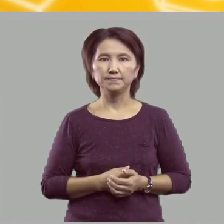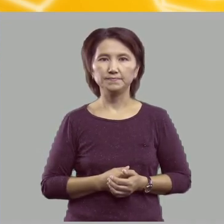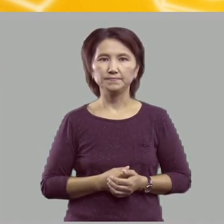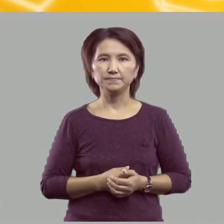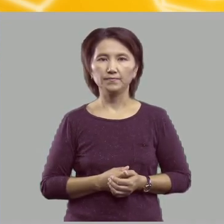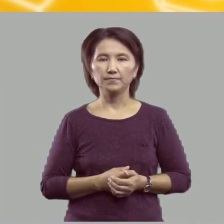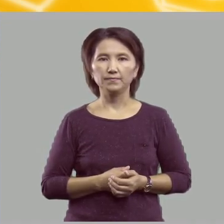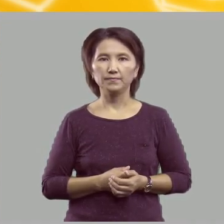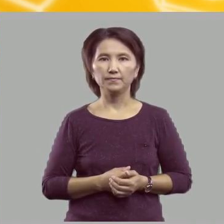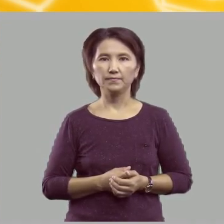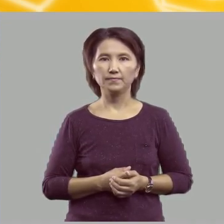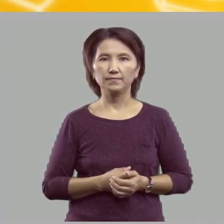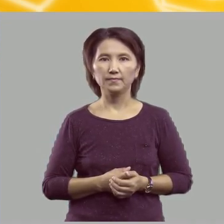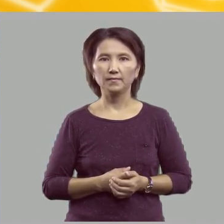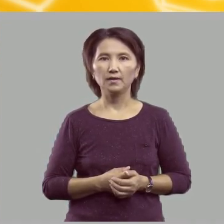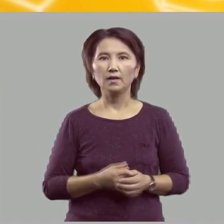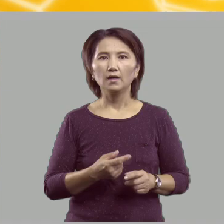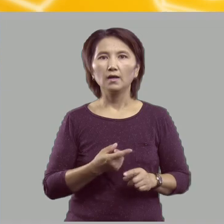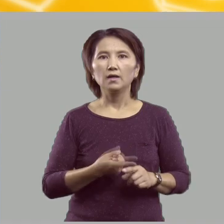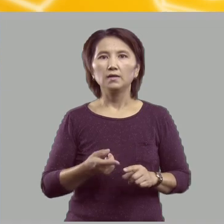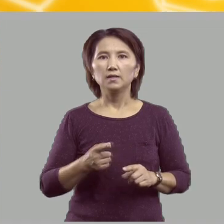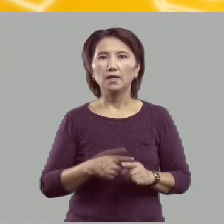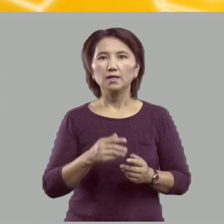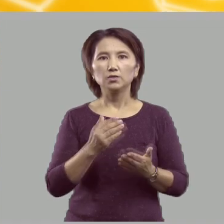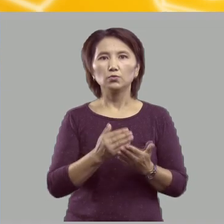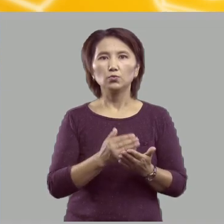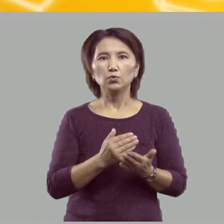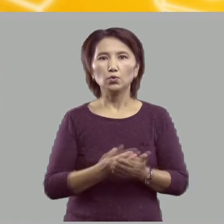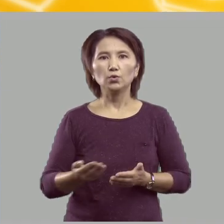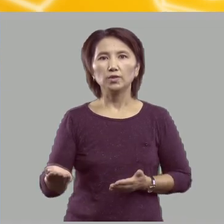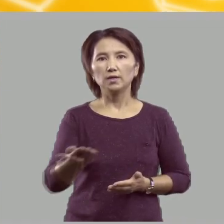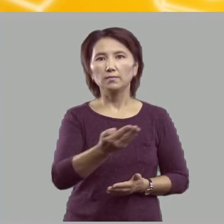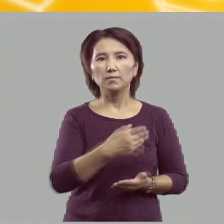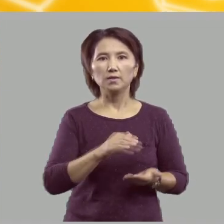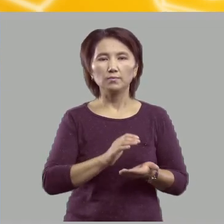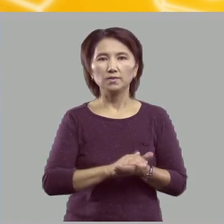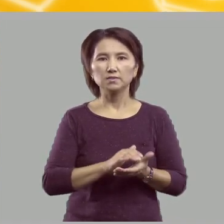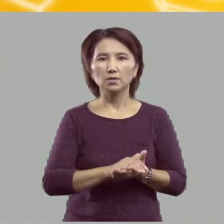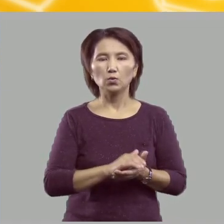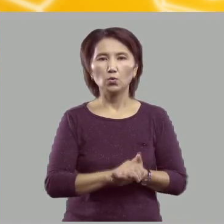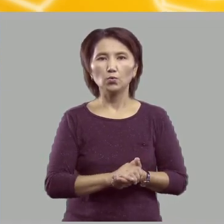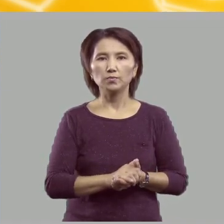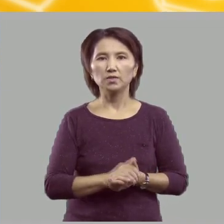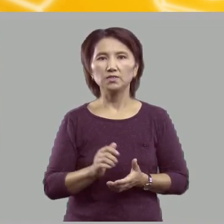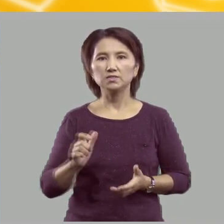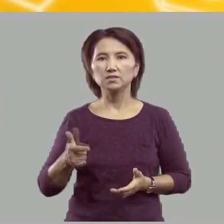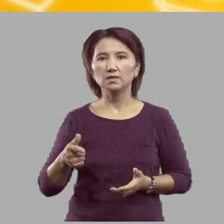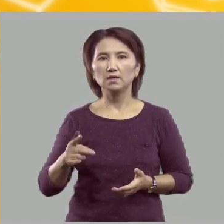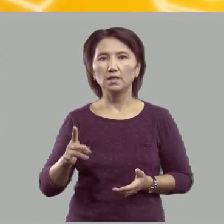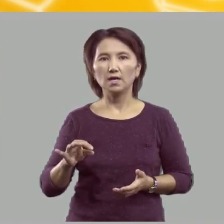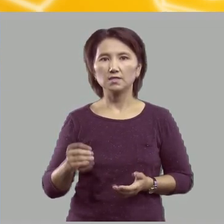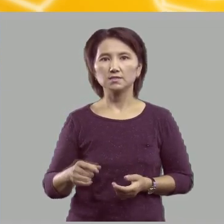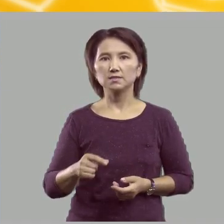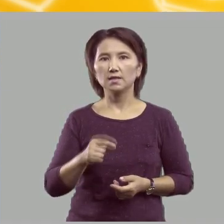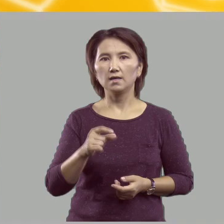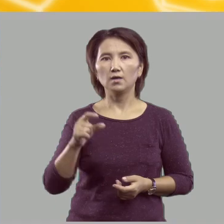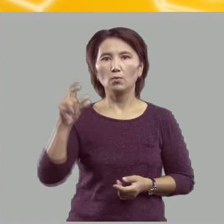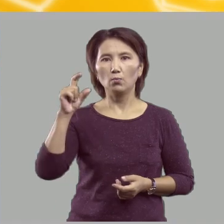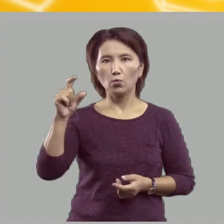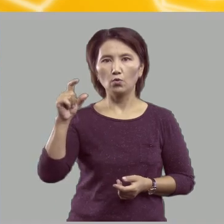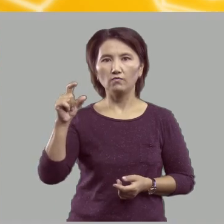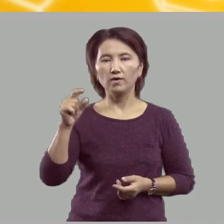На этом уроке мы познакомились с гласной буквой русского